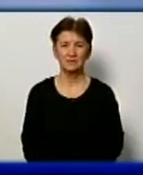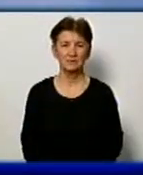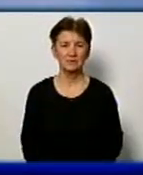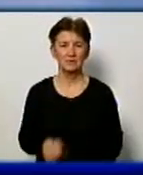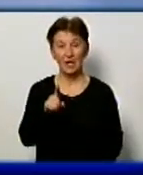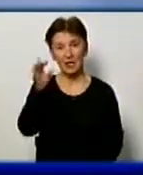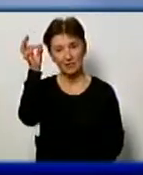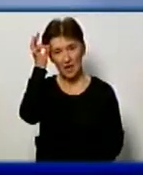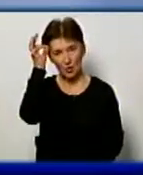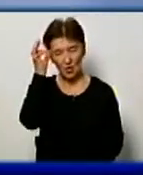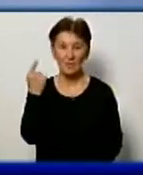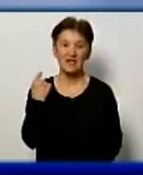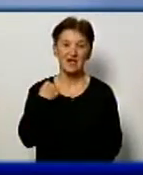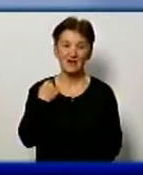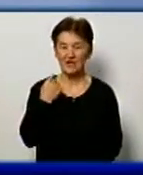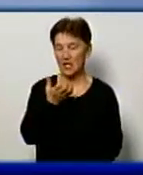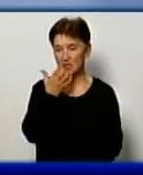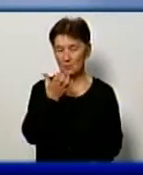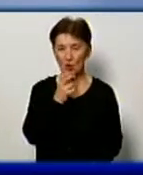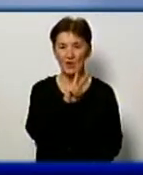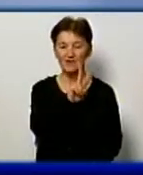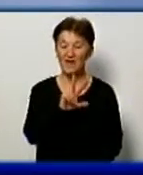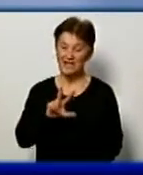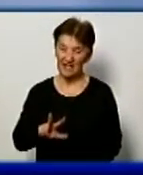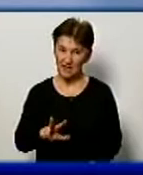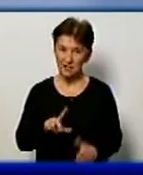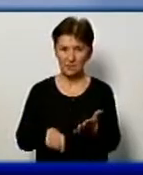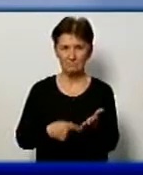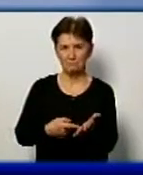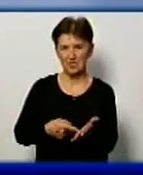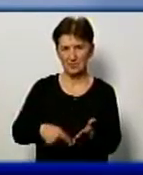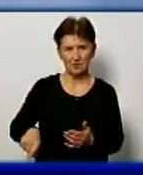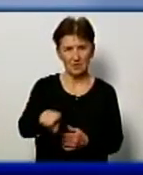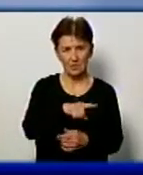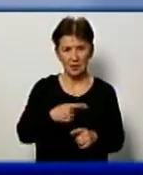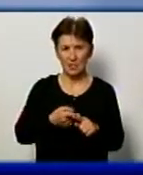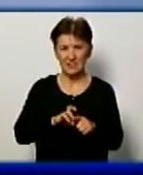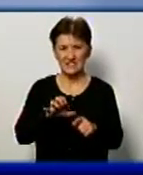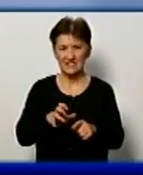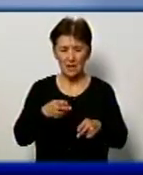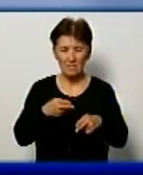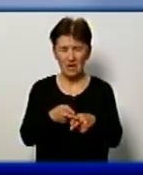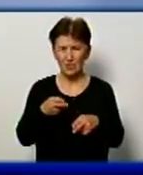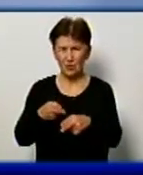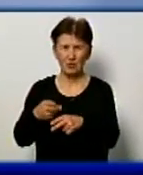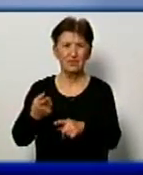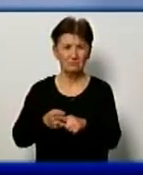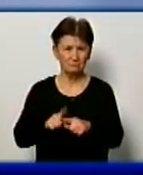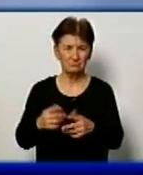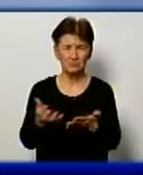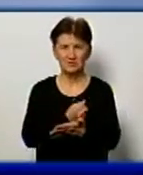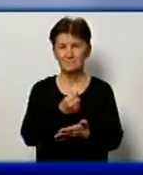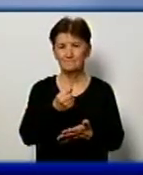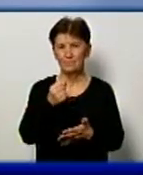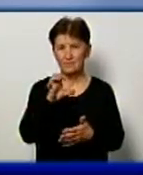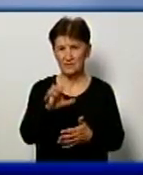Нагадаємо, Кіровоград тепло опалює дві третини міста. Торік через борги з газ підприємство з перебоями отримувало дозвіл на відбір газу від «Нафтогаз